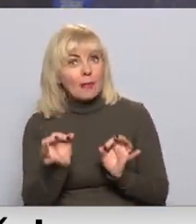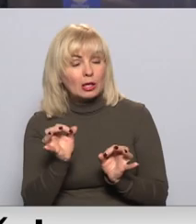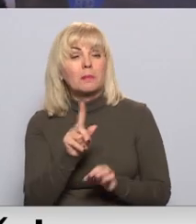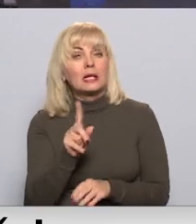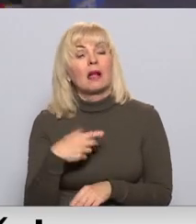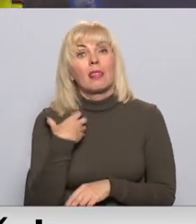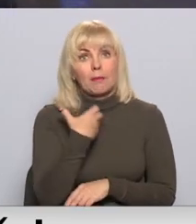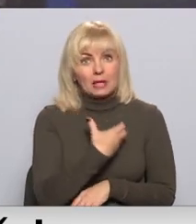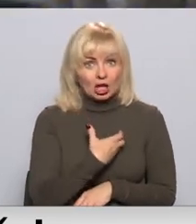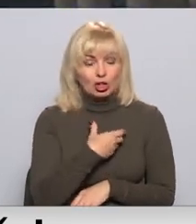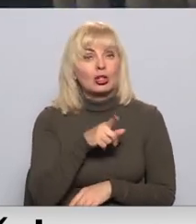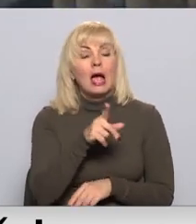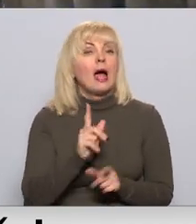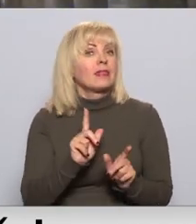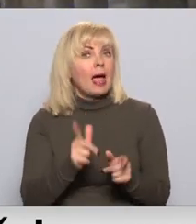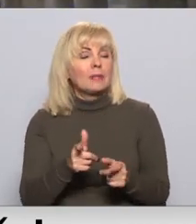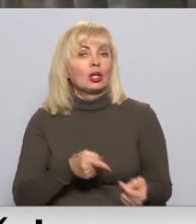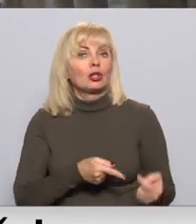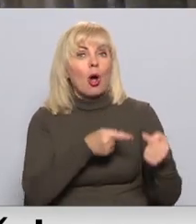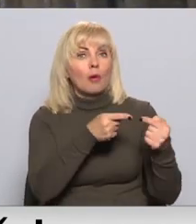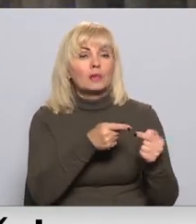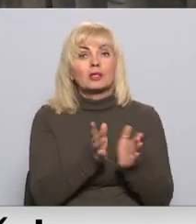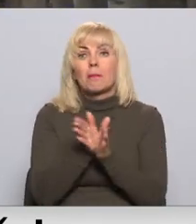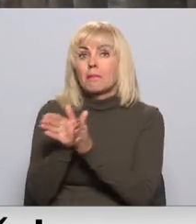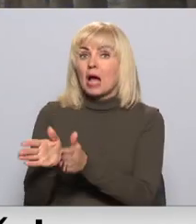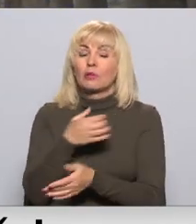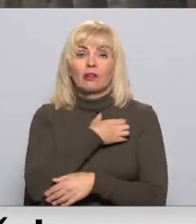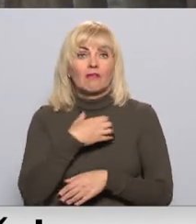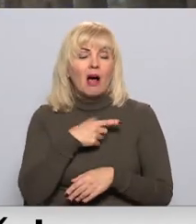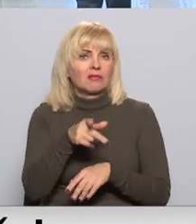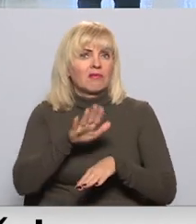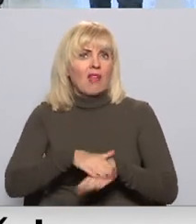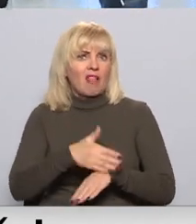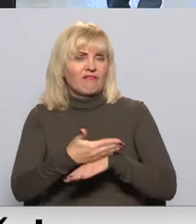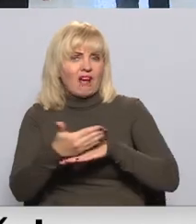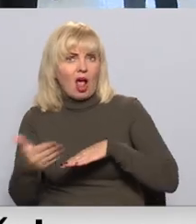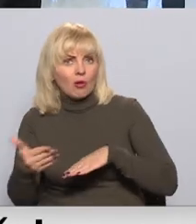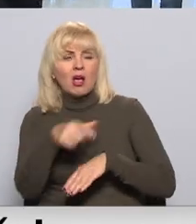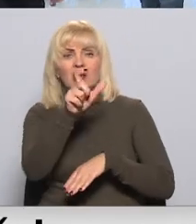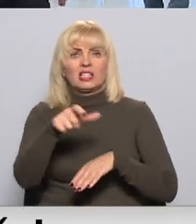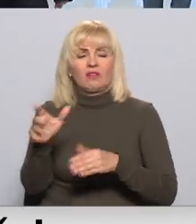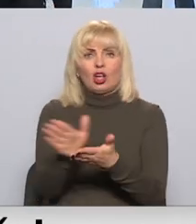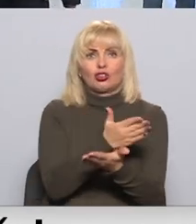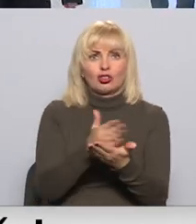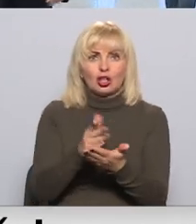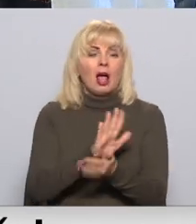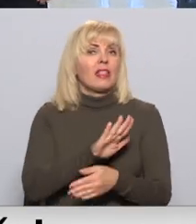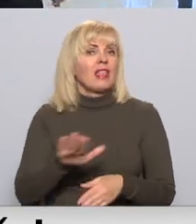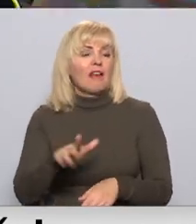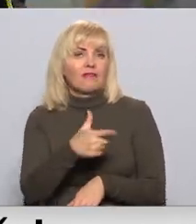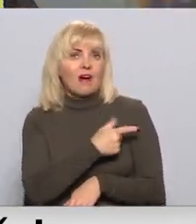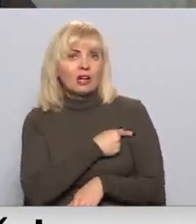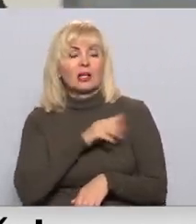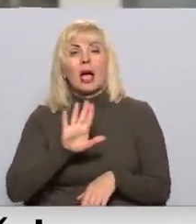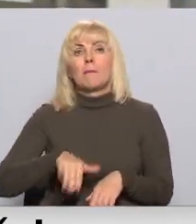nepieciešami. Tam gan nepiekrita opozīcija pārmetot valdībai novēlotu rīcību, cilvēku šķirošanu un to, ka nevakcinētie pēc